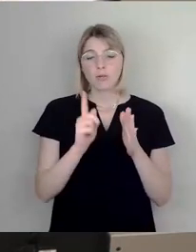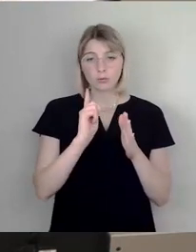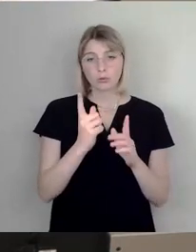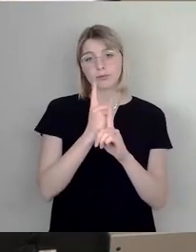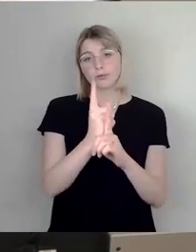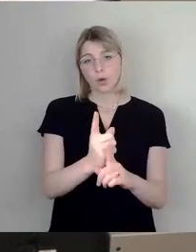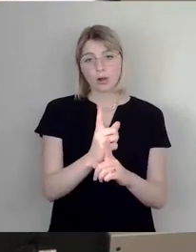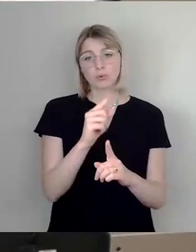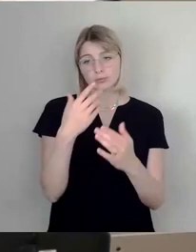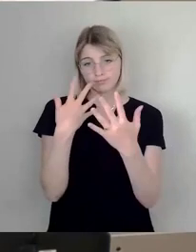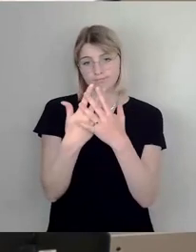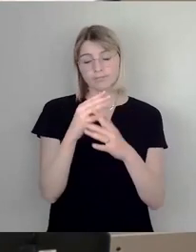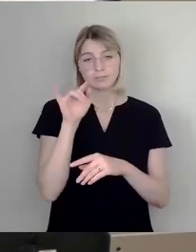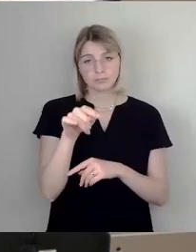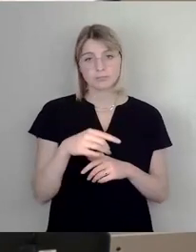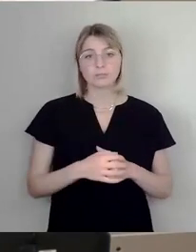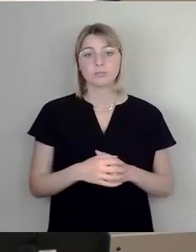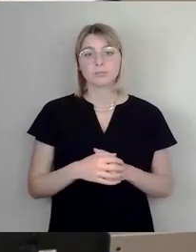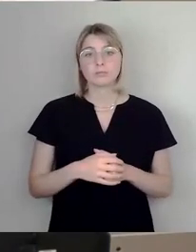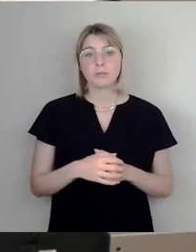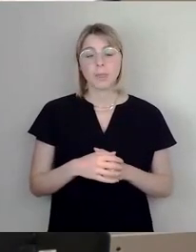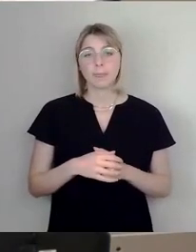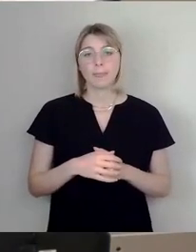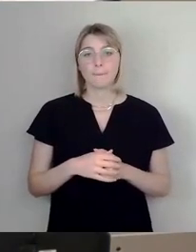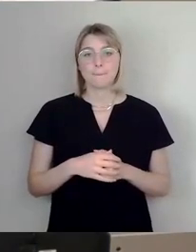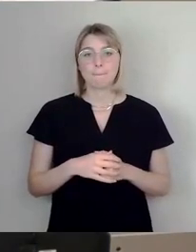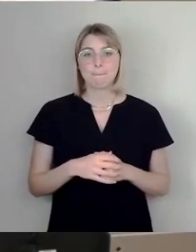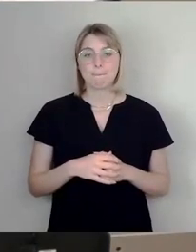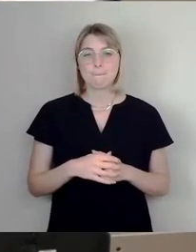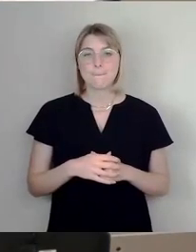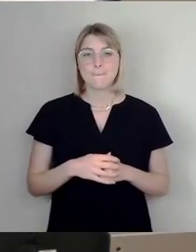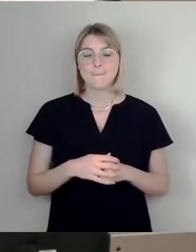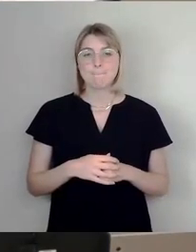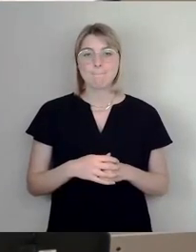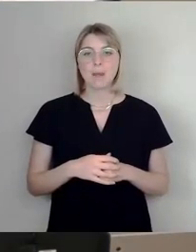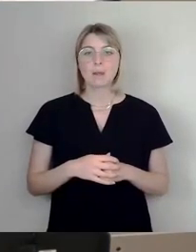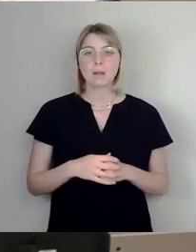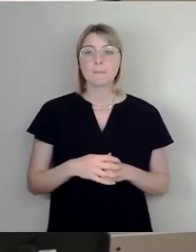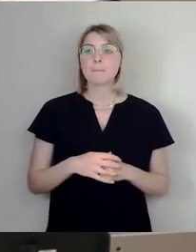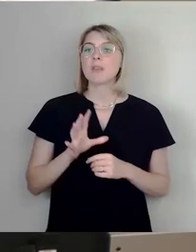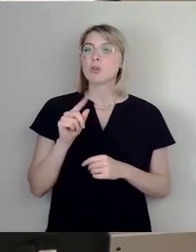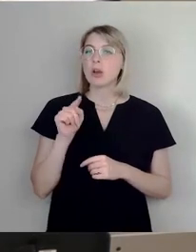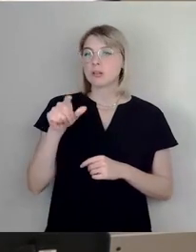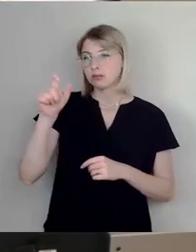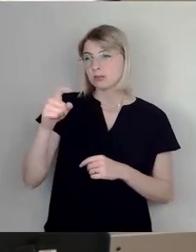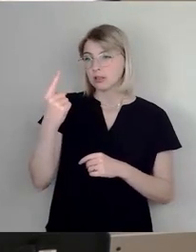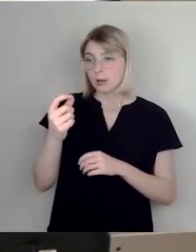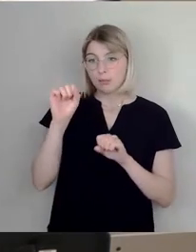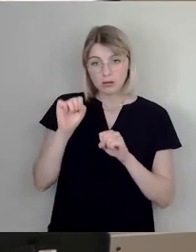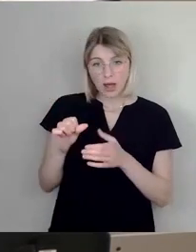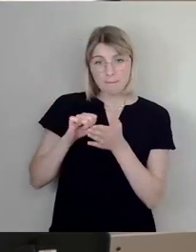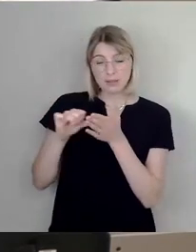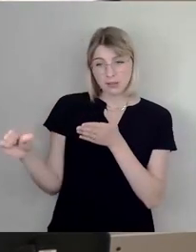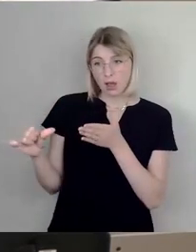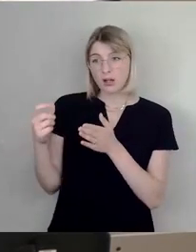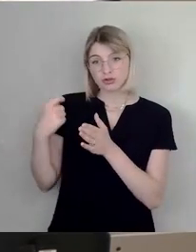natürlich in aller Regel nicht Leute, die die Geldstrafen in der Lage sind zu bezahlen, sondern das betrifft